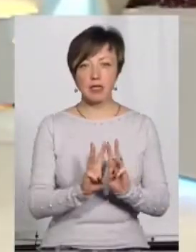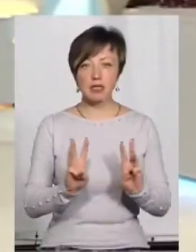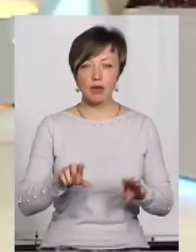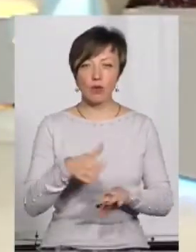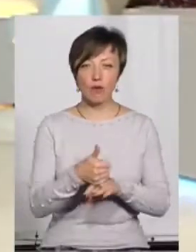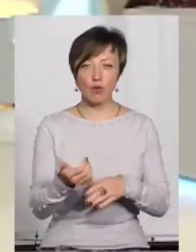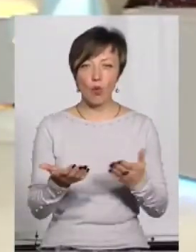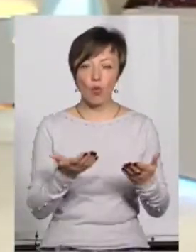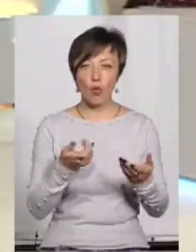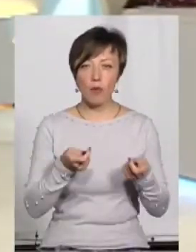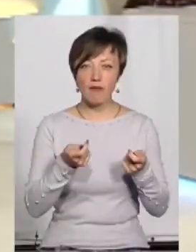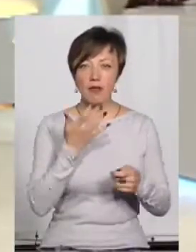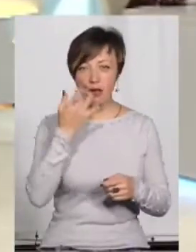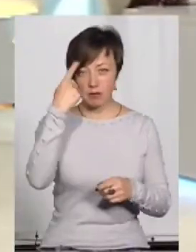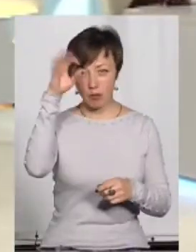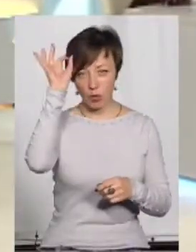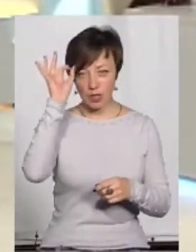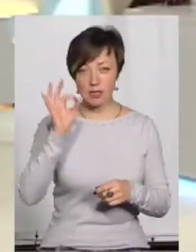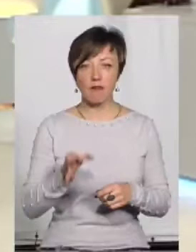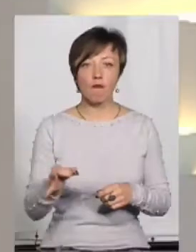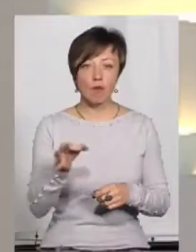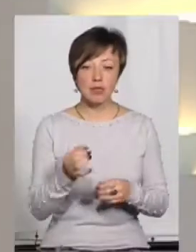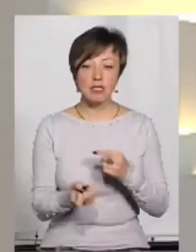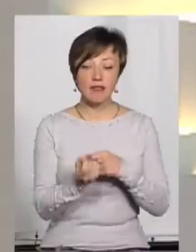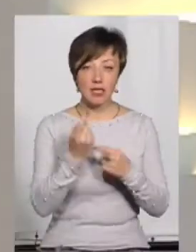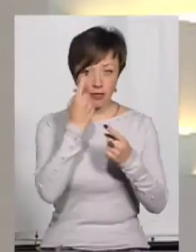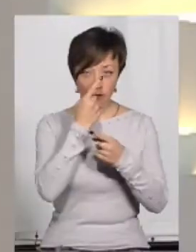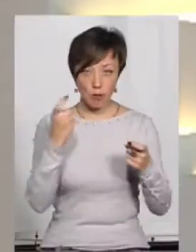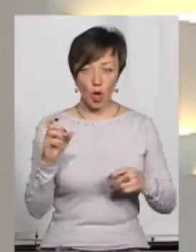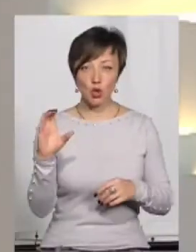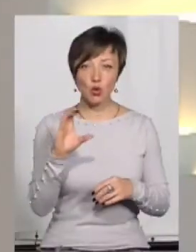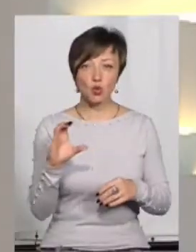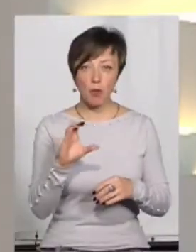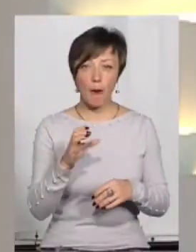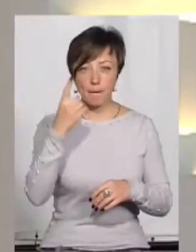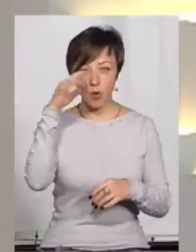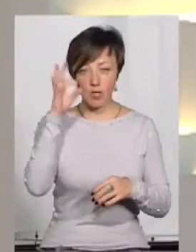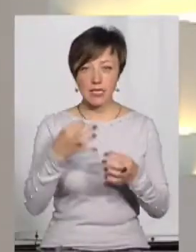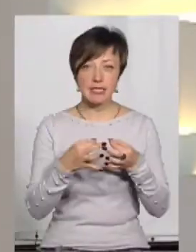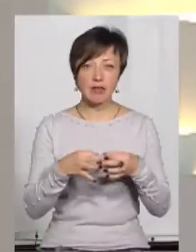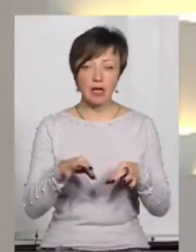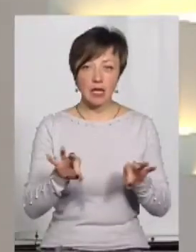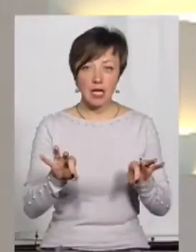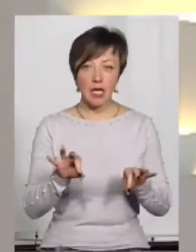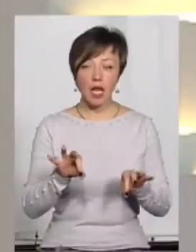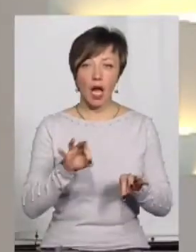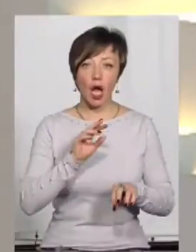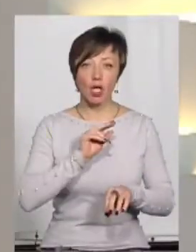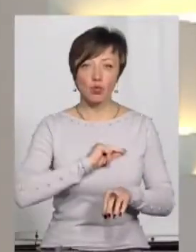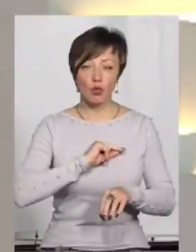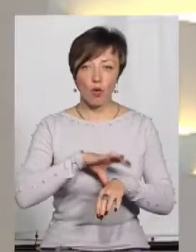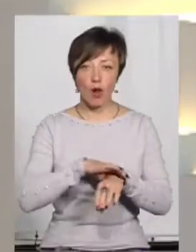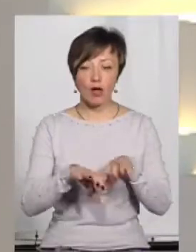Головного управління Нацполіції у Хмельницькій області з'явилась інформація, що на Сумщині поліція звільнила з трудового рабства жителя